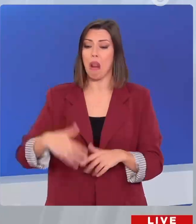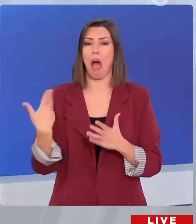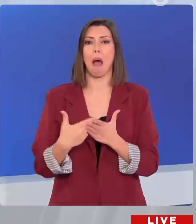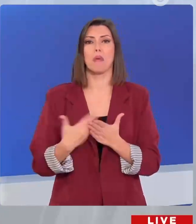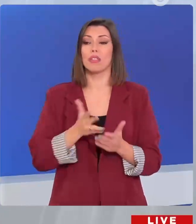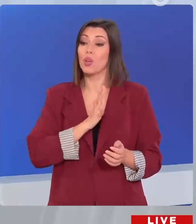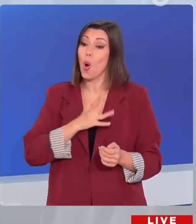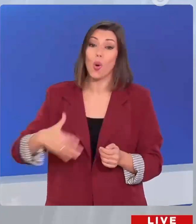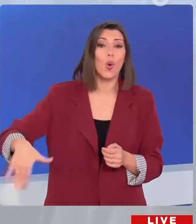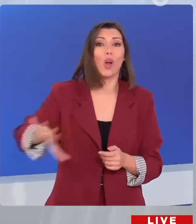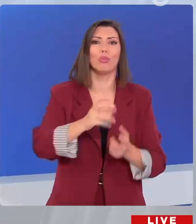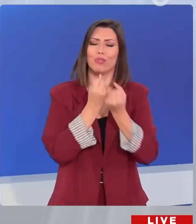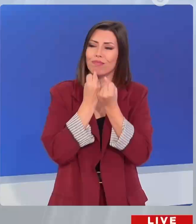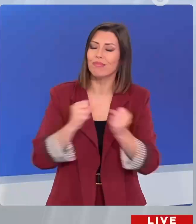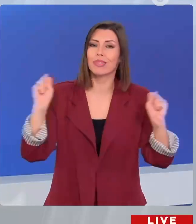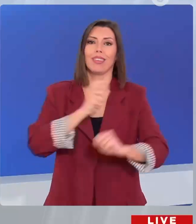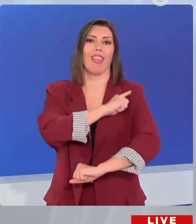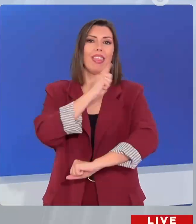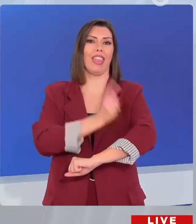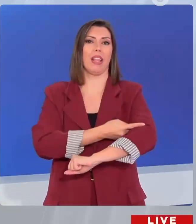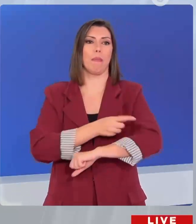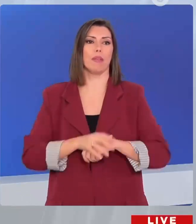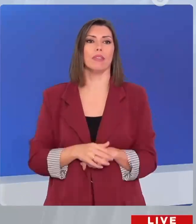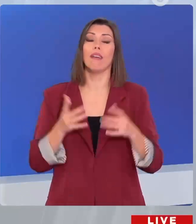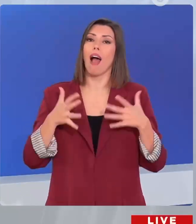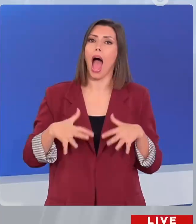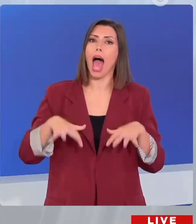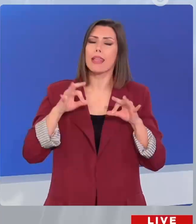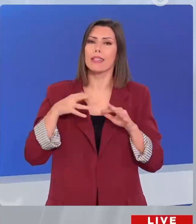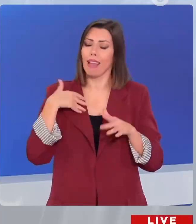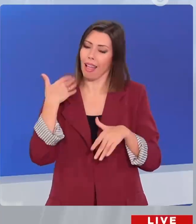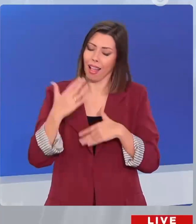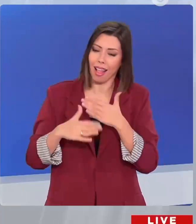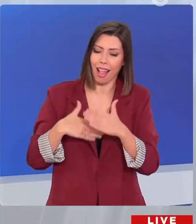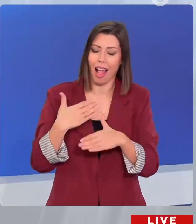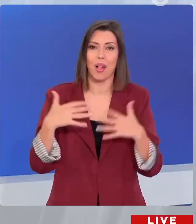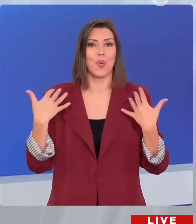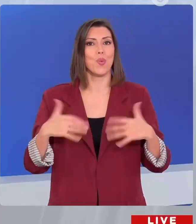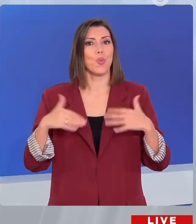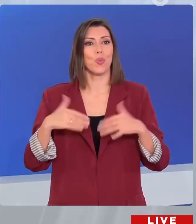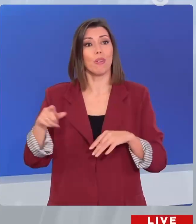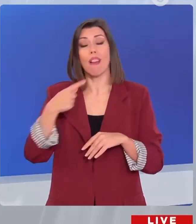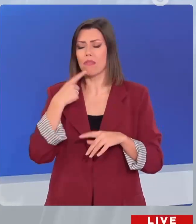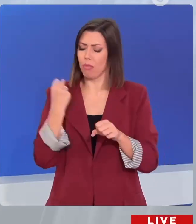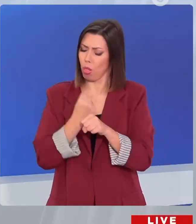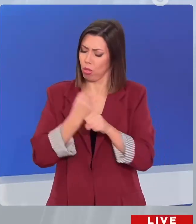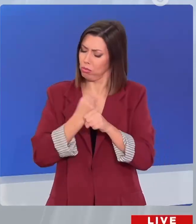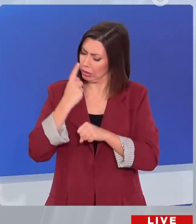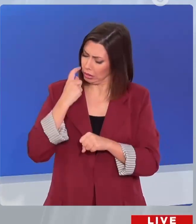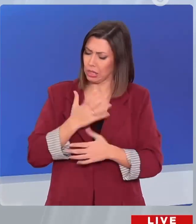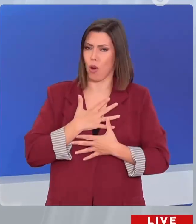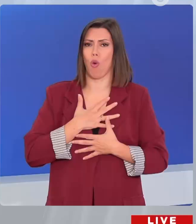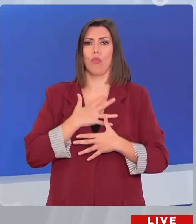των πολιτών είναι ισχυρότερες από ποτέ. Και ξεκινάει μια συναρπαστική διαδρομή. Ξέρω ότι δουλεύω καλά, ξέρω ότι δουλεύω πολύ,